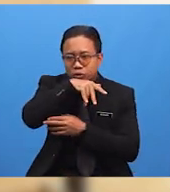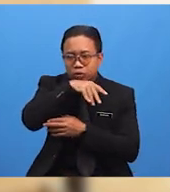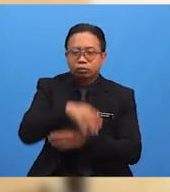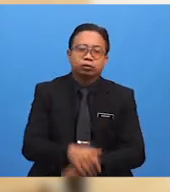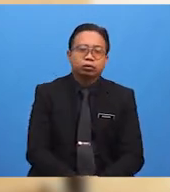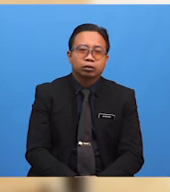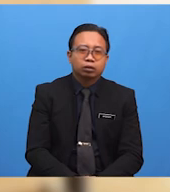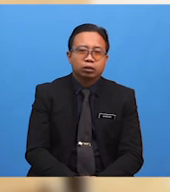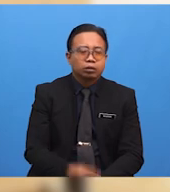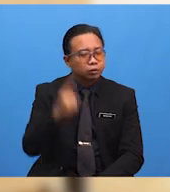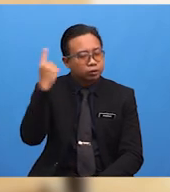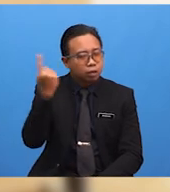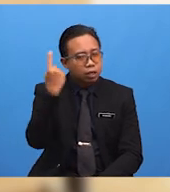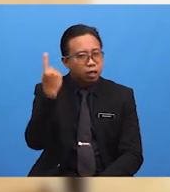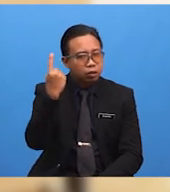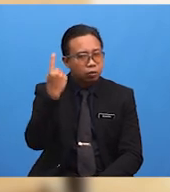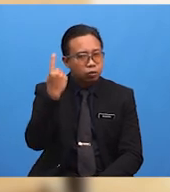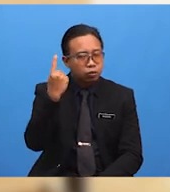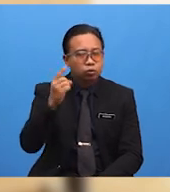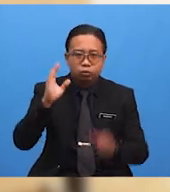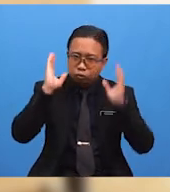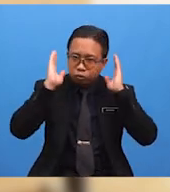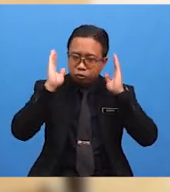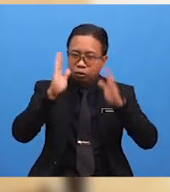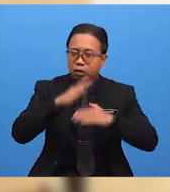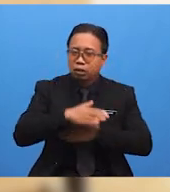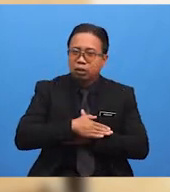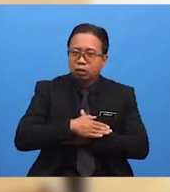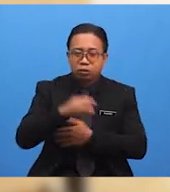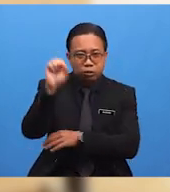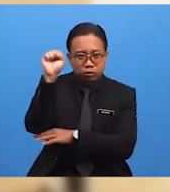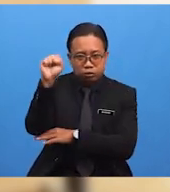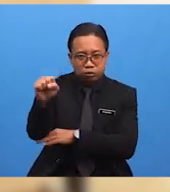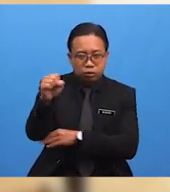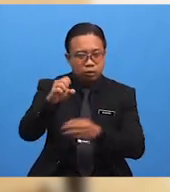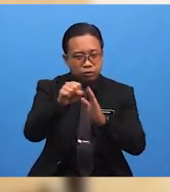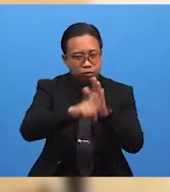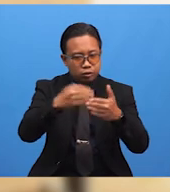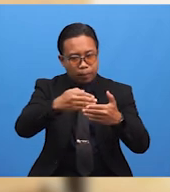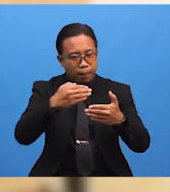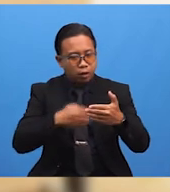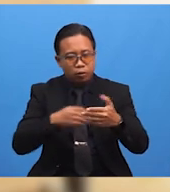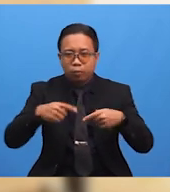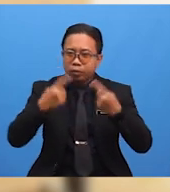selalu menunaikan solat sunat sebelum bermusafir